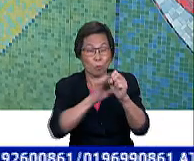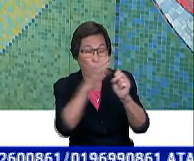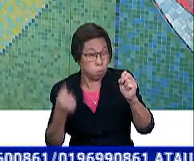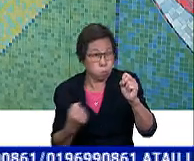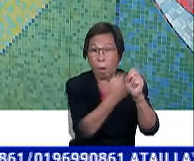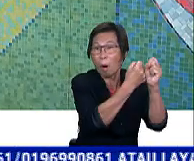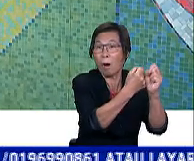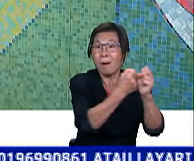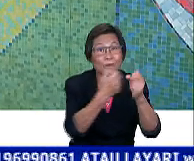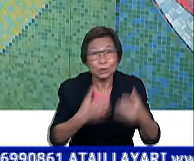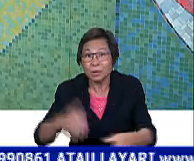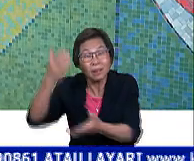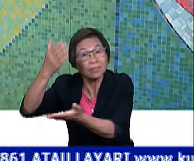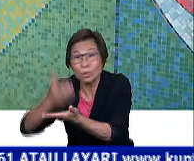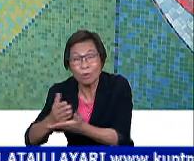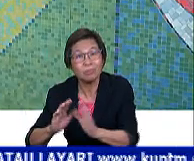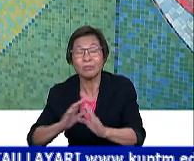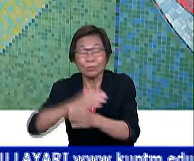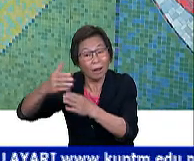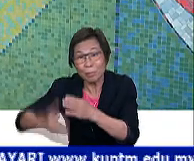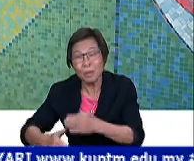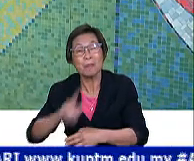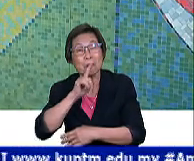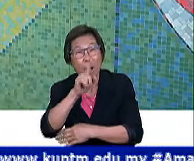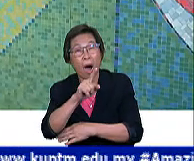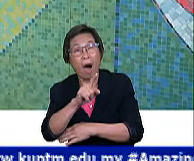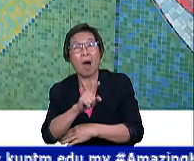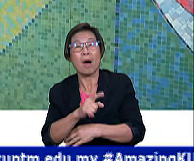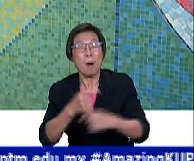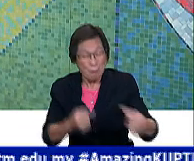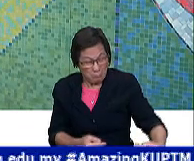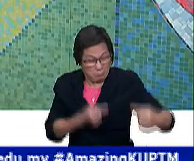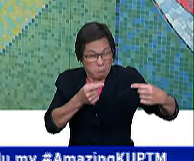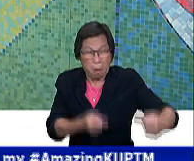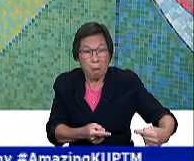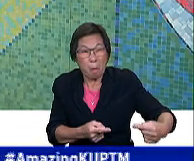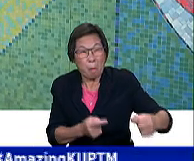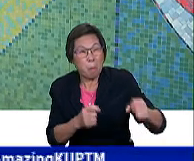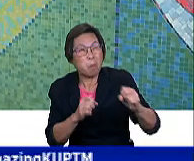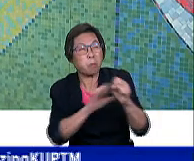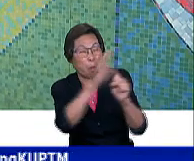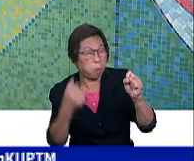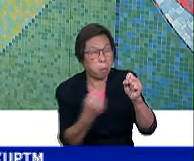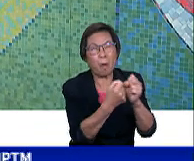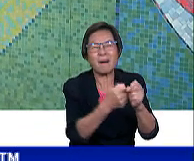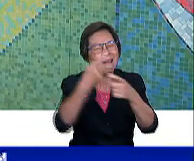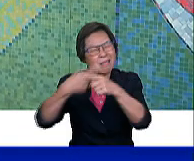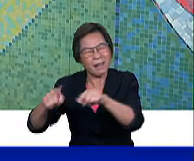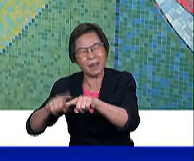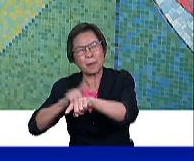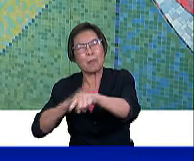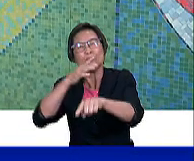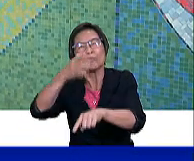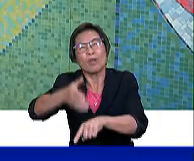virus berkenaan telahpun berakhir. Ia benar, perjuangan kita pada hari ini tidak sama seperti perjuangan nenek moyang kita pada suatu